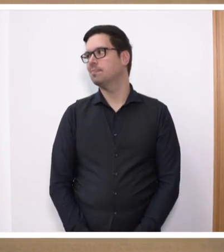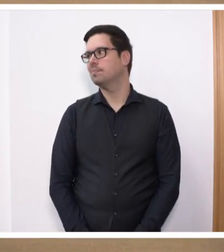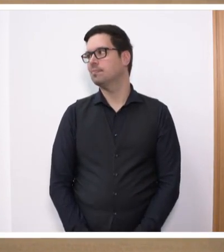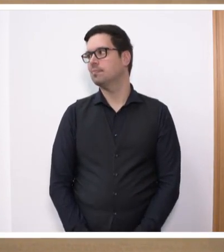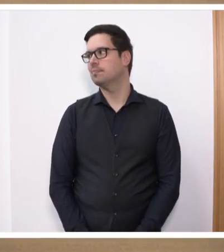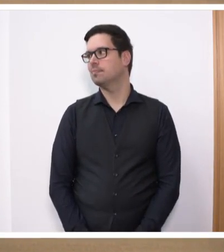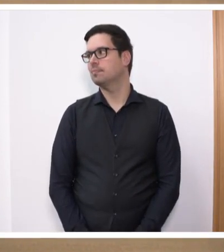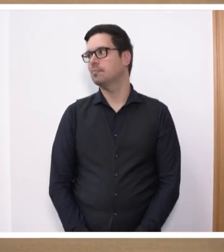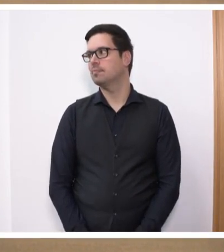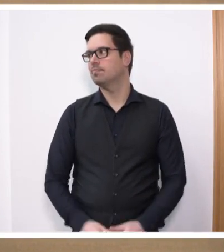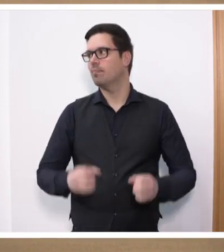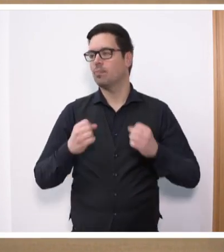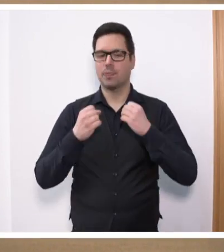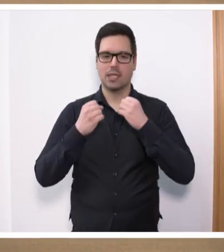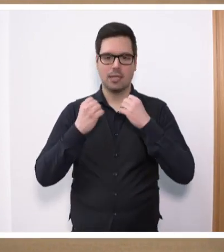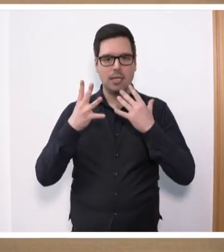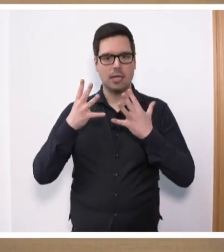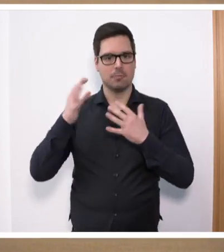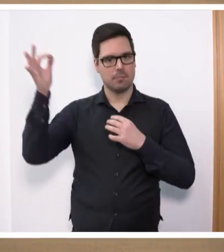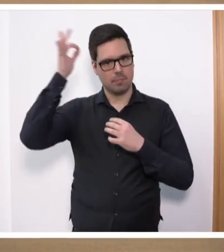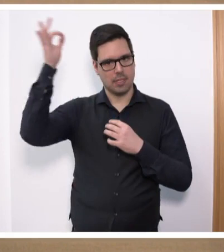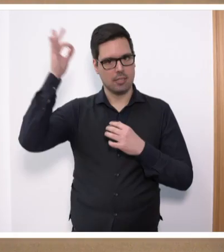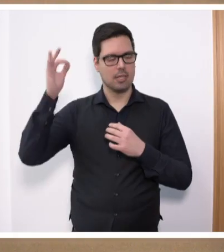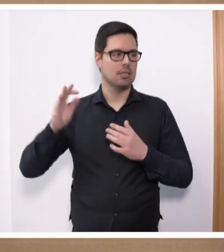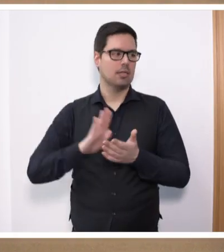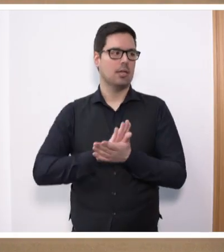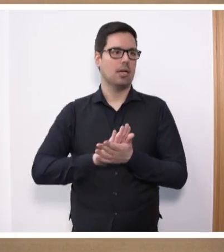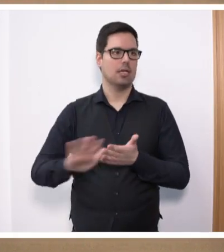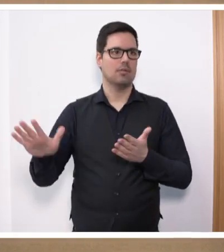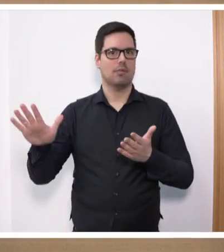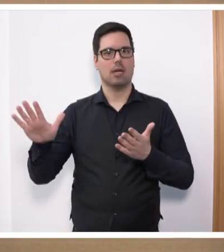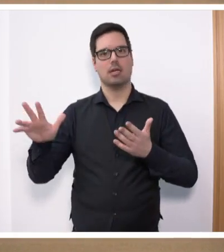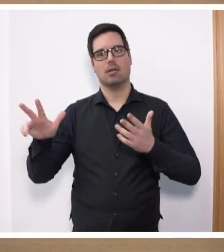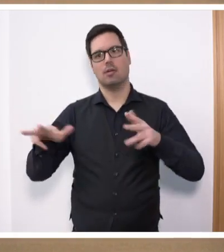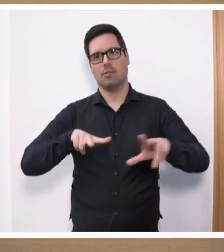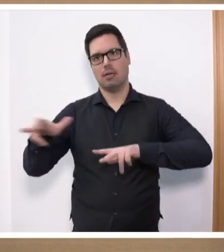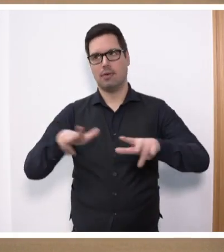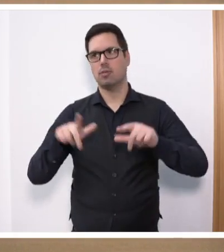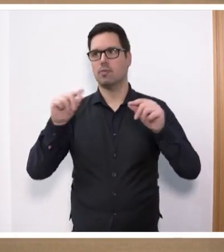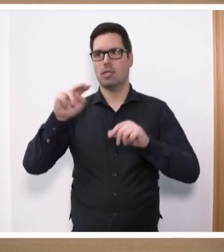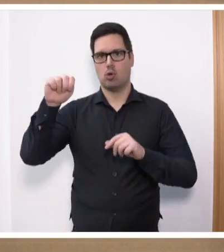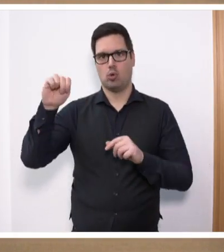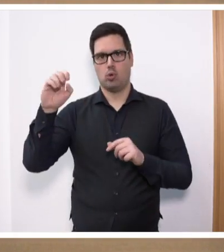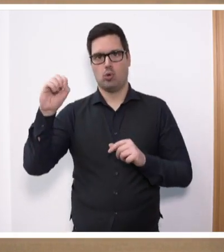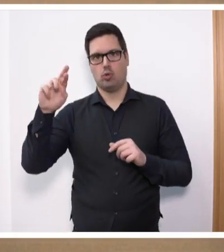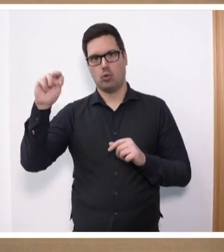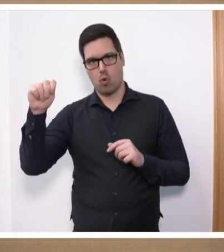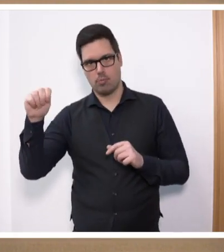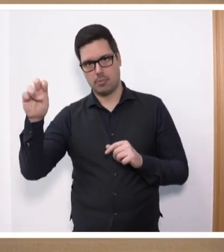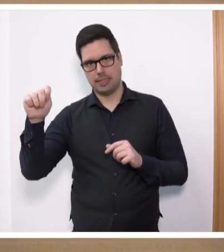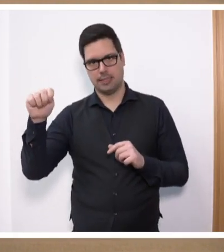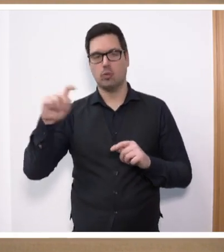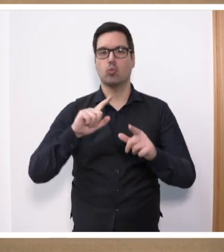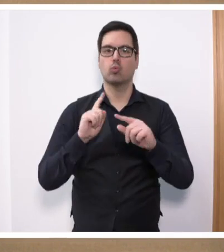Und natürlich klingt der Gedanke an eine einfache Verwaltung mit wenig Normen und Vorschriften auf den ersten Blick sehr verlockend.